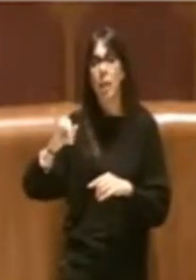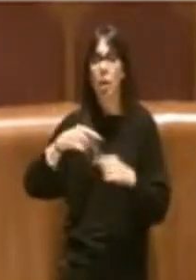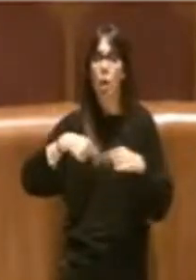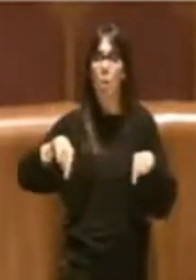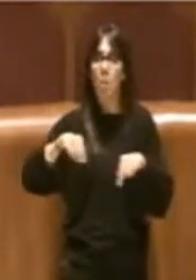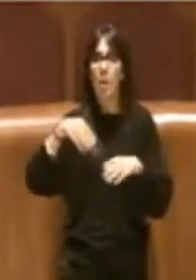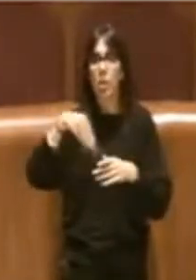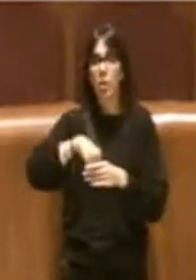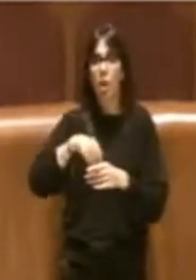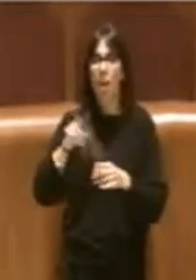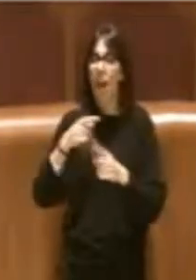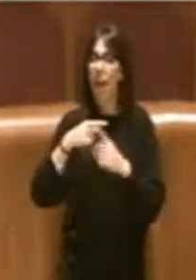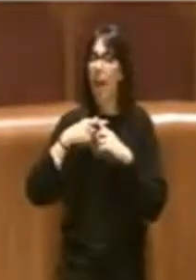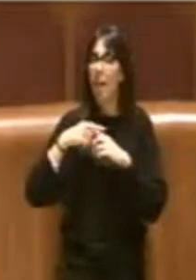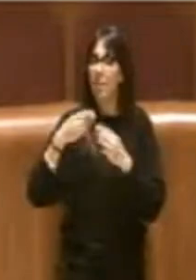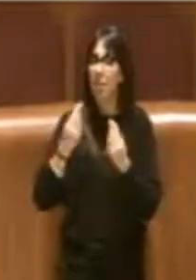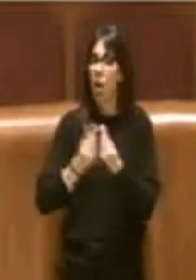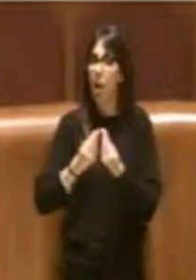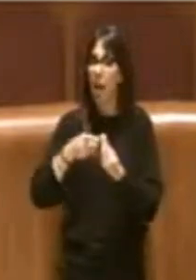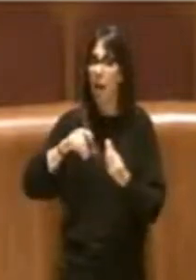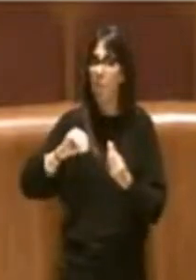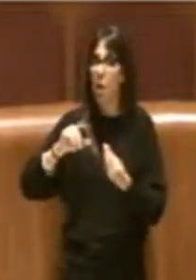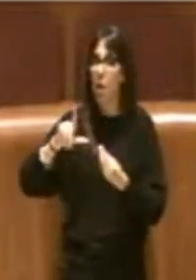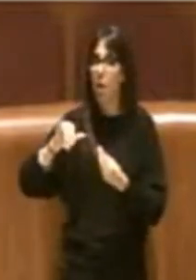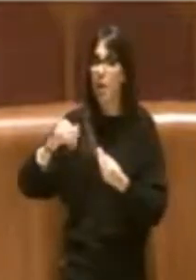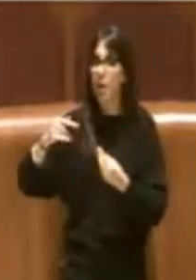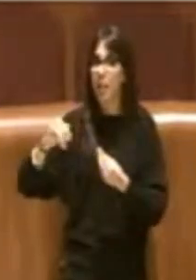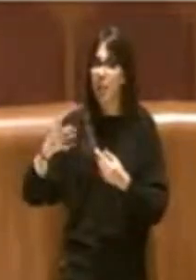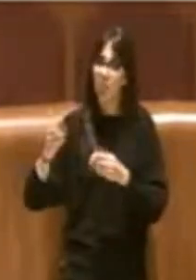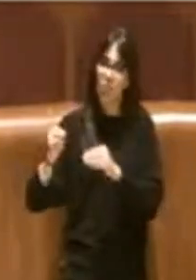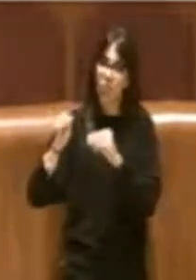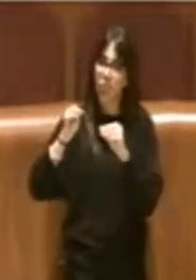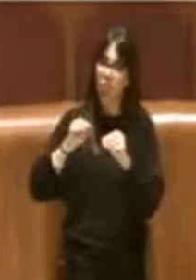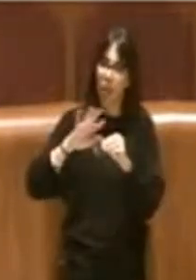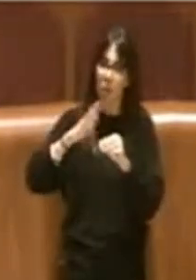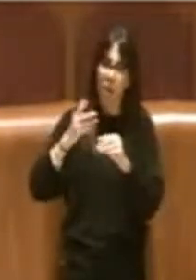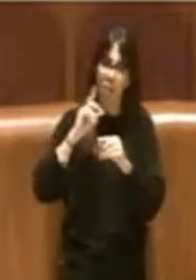vostro ex collega Politi passato a migliore situazione.